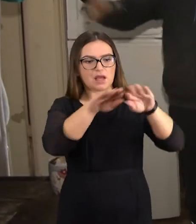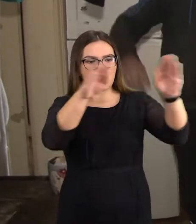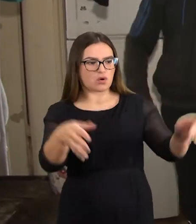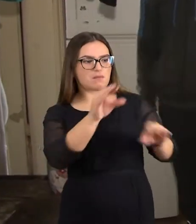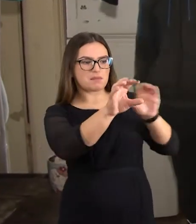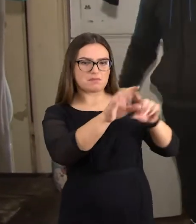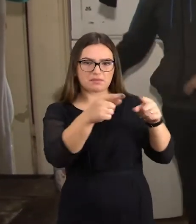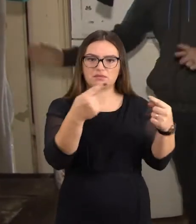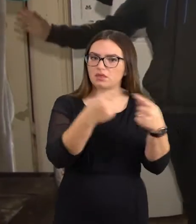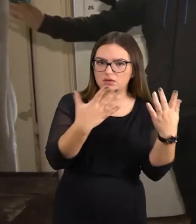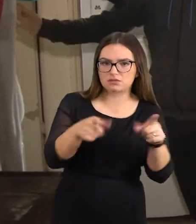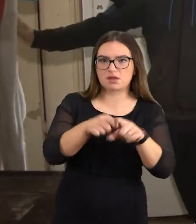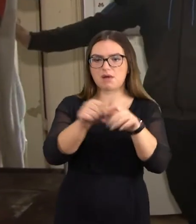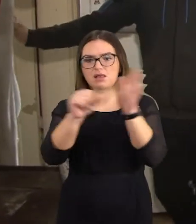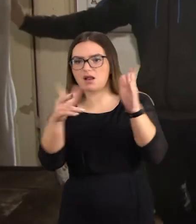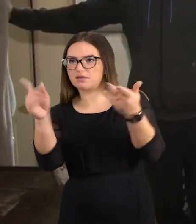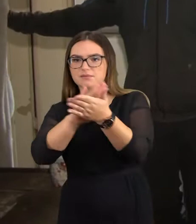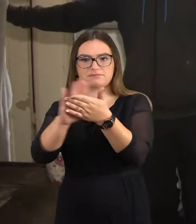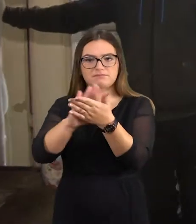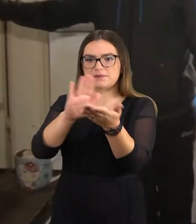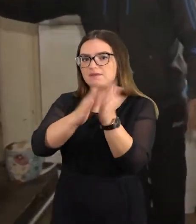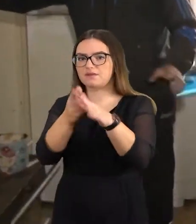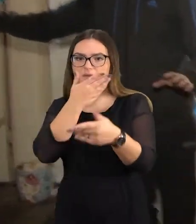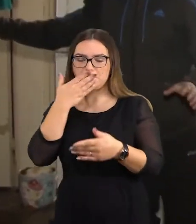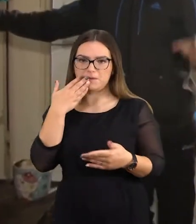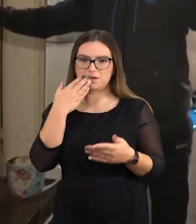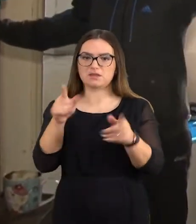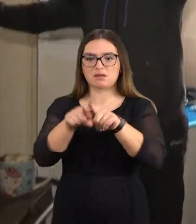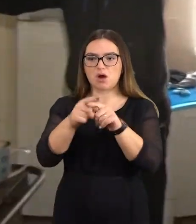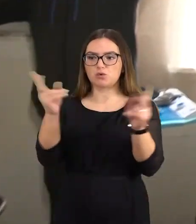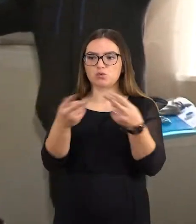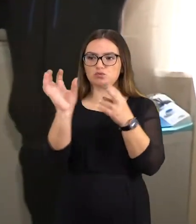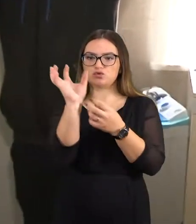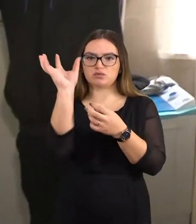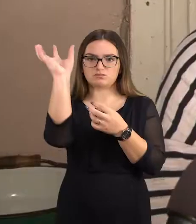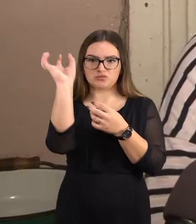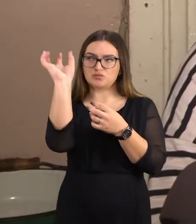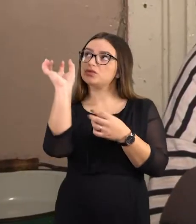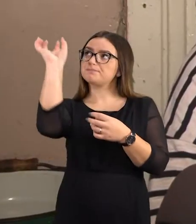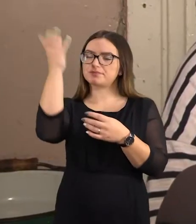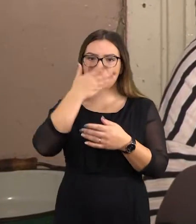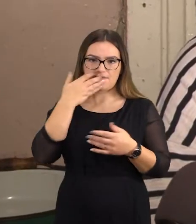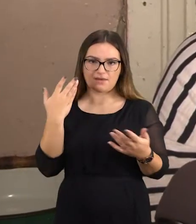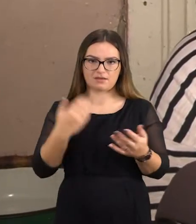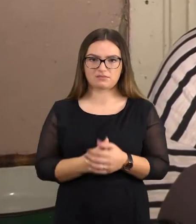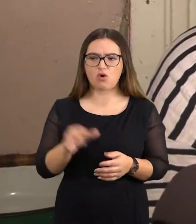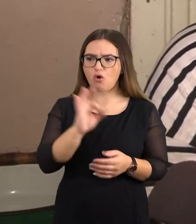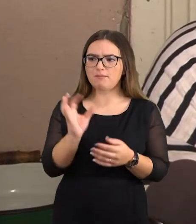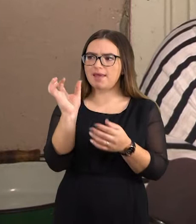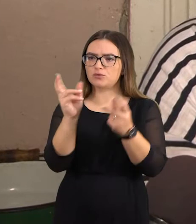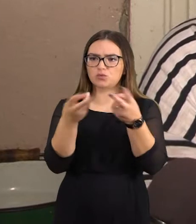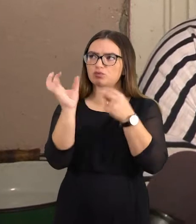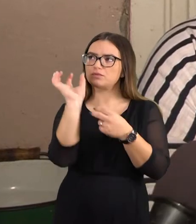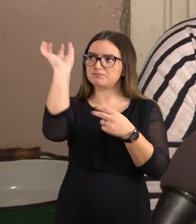Elektros instalacija netverkinga. O ir dūmų detektoriaus galinčio alarmui spėti šeimą apie pavojų nėra. Apie detektoriu nebuvot